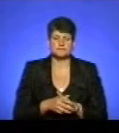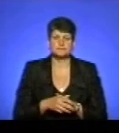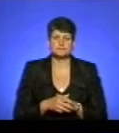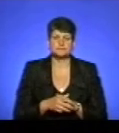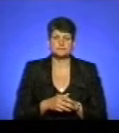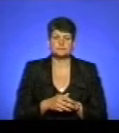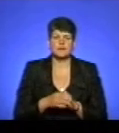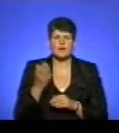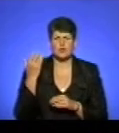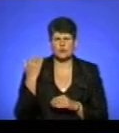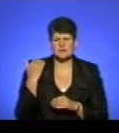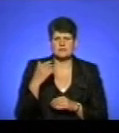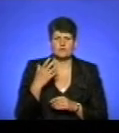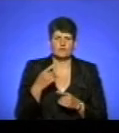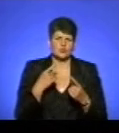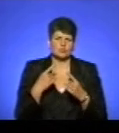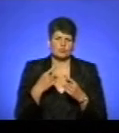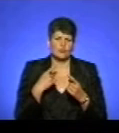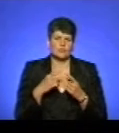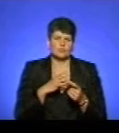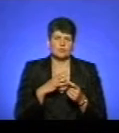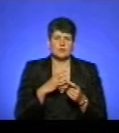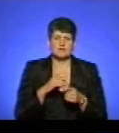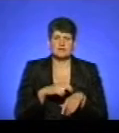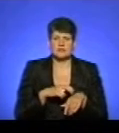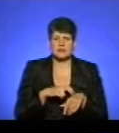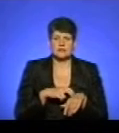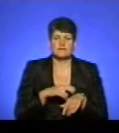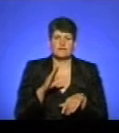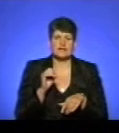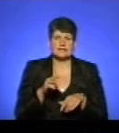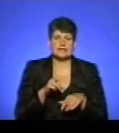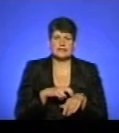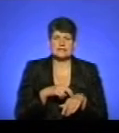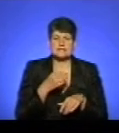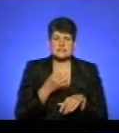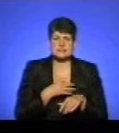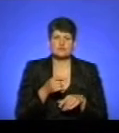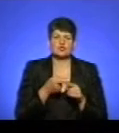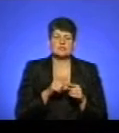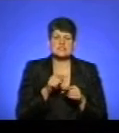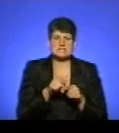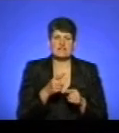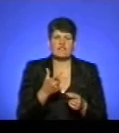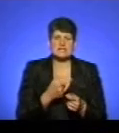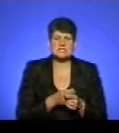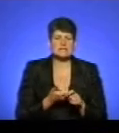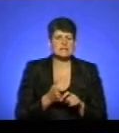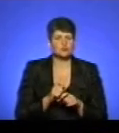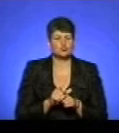колись випадково у розмові зійшла про це мова, і один з лікарів, ветеринарній ікор, сказав, що ці вакцини дуже